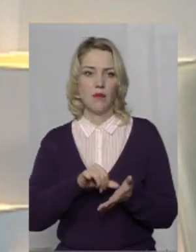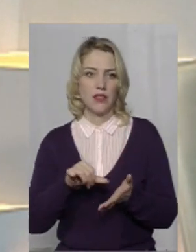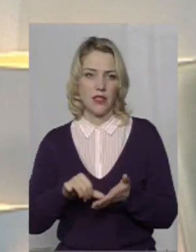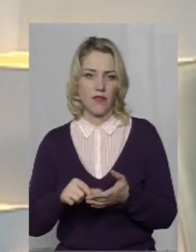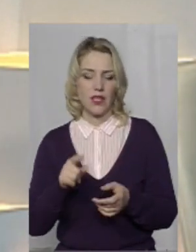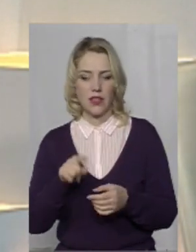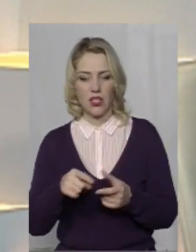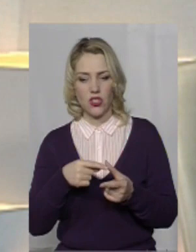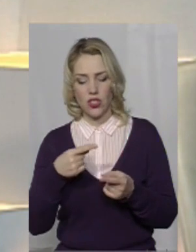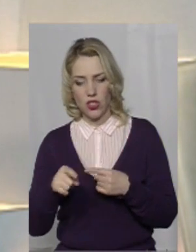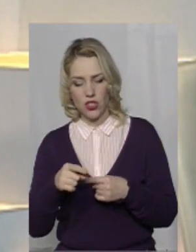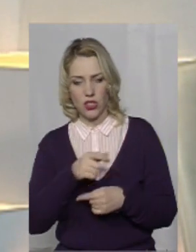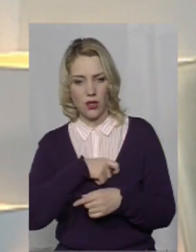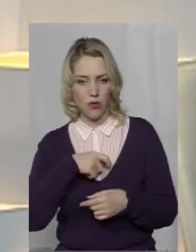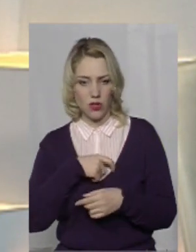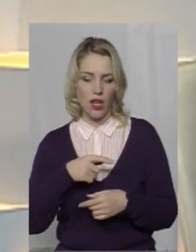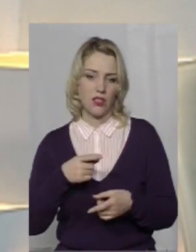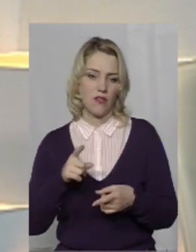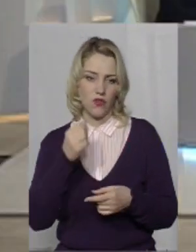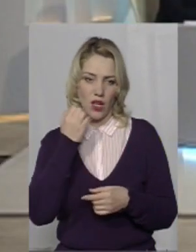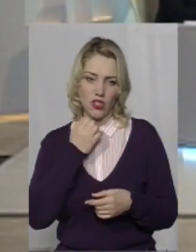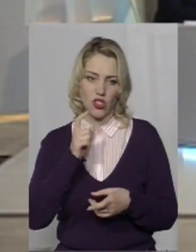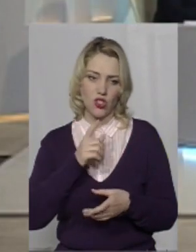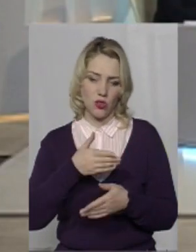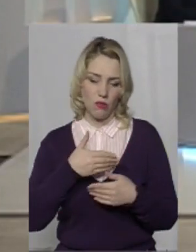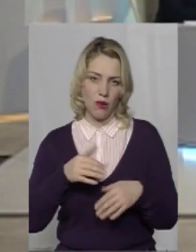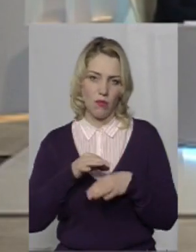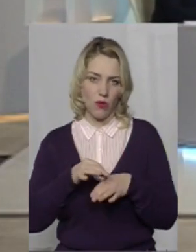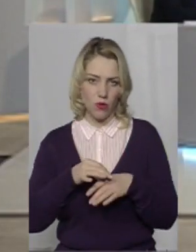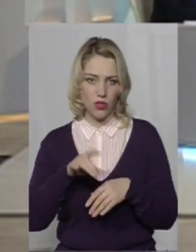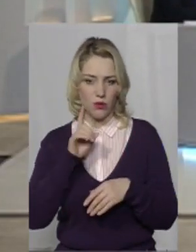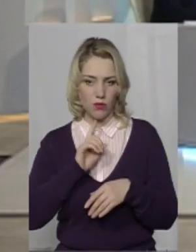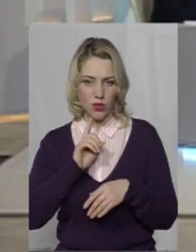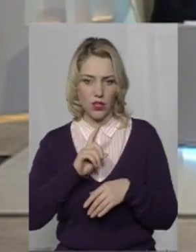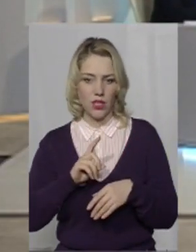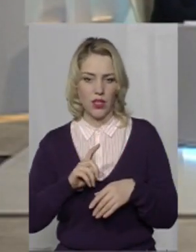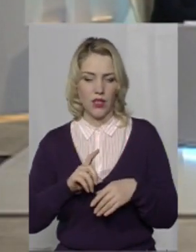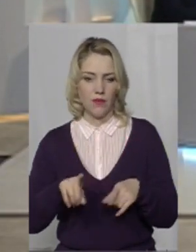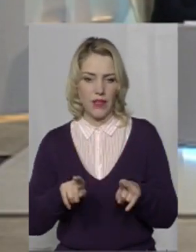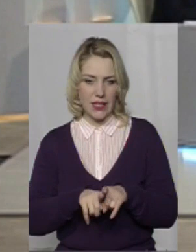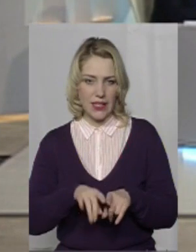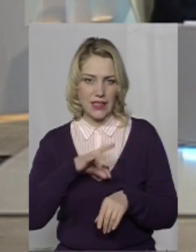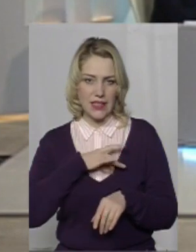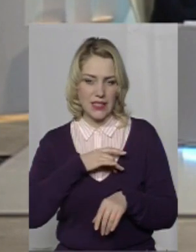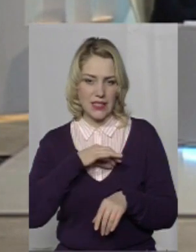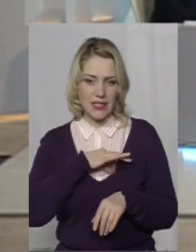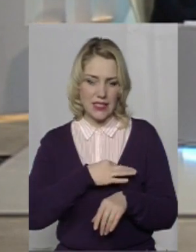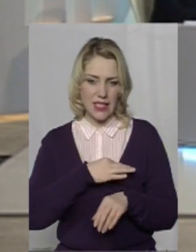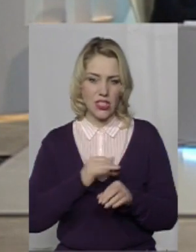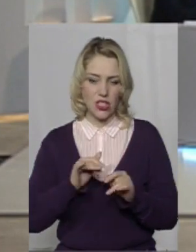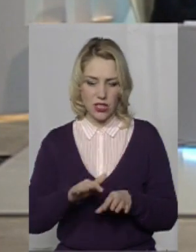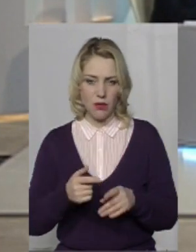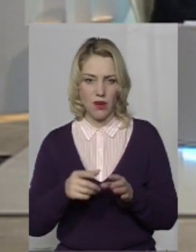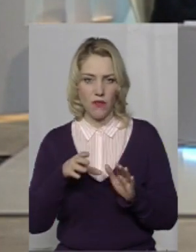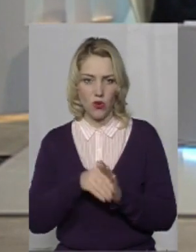депутатів, дуже вдячний, що дійсно ми поки що не проводили таких слідчих дій, не вносили